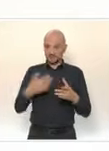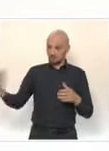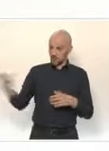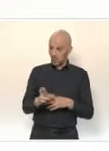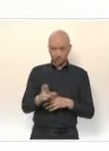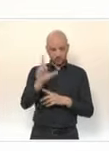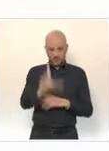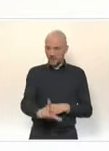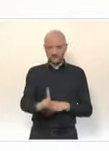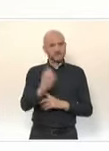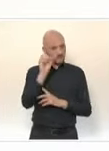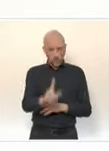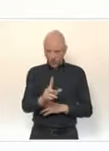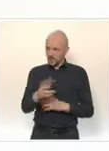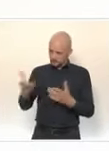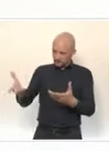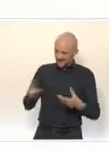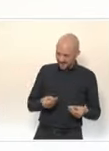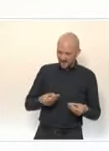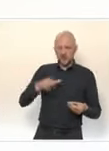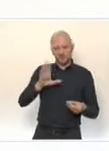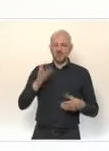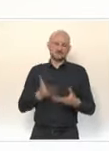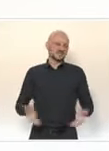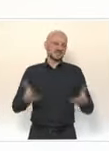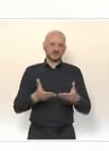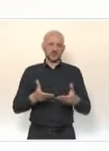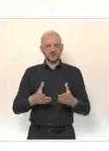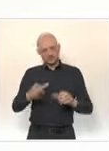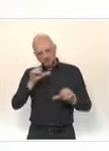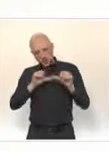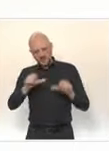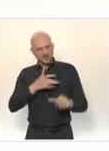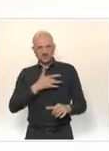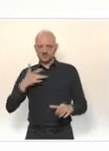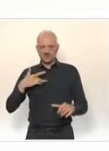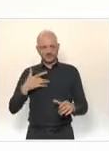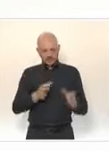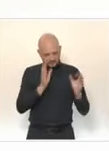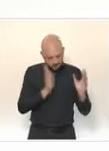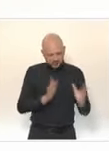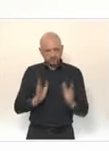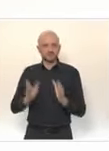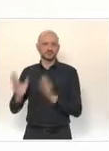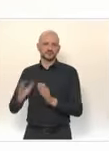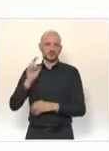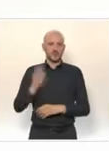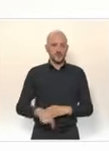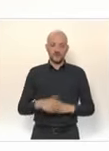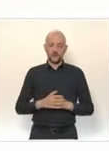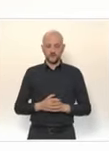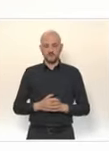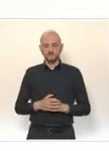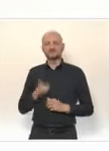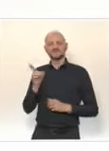lundi prochain dans un cadre sanitaire le plus protecteur possible. Le ministre de l'Éducation nationale les détaillera dans